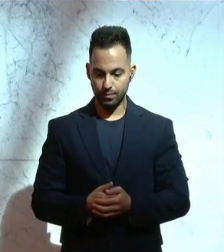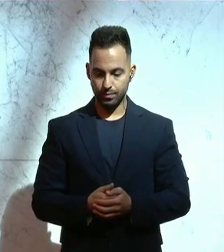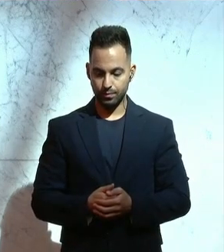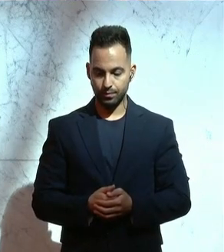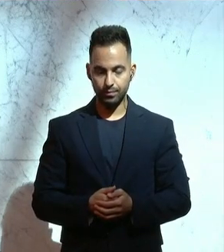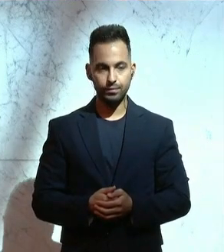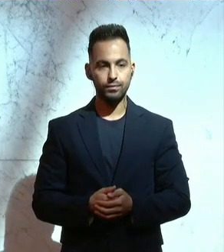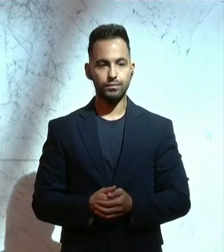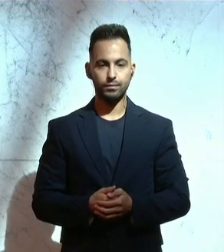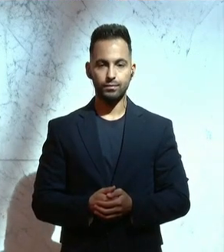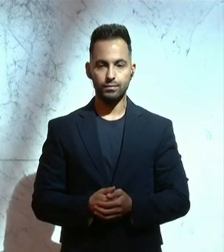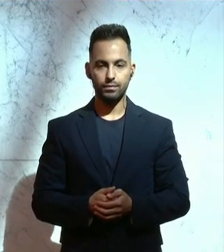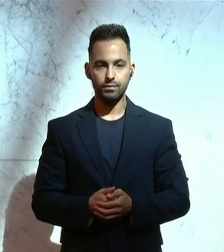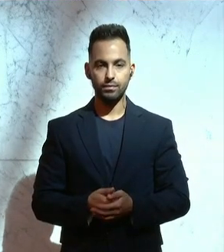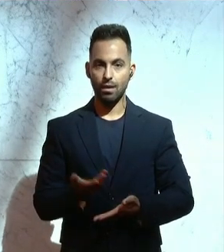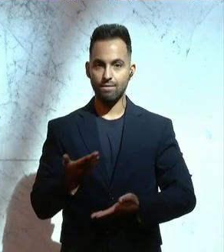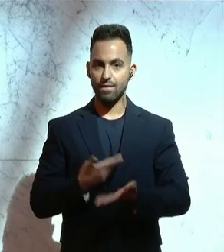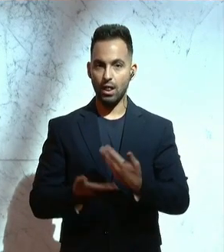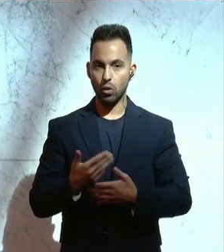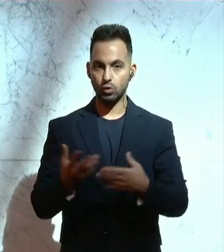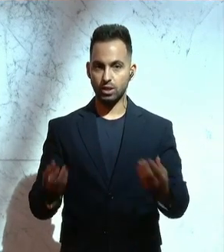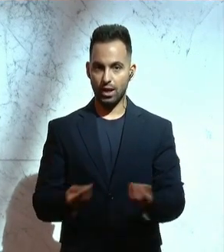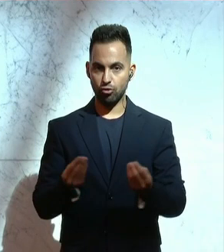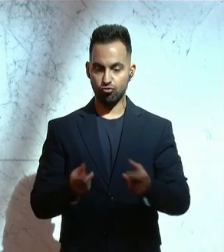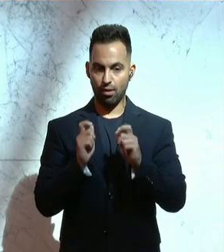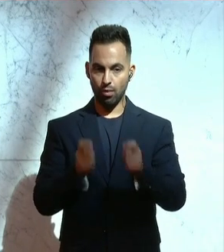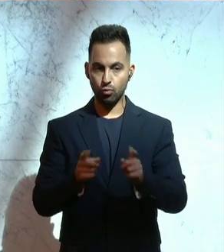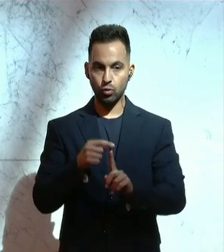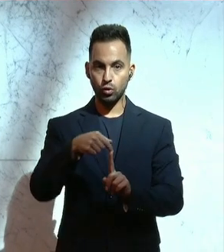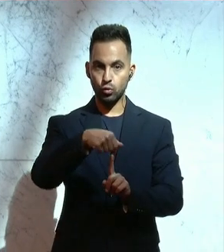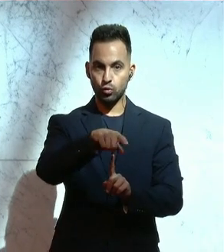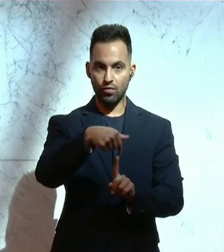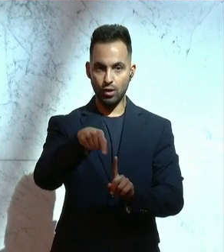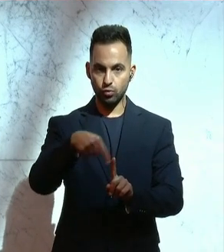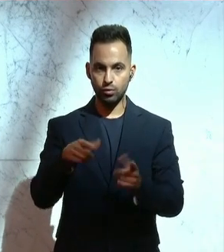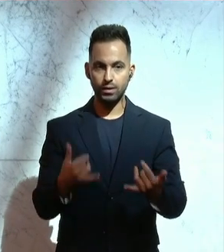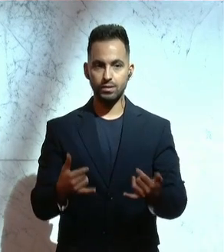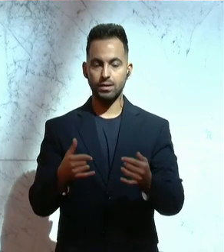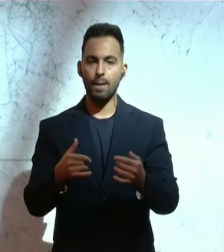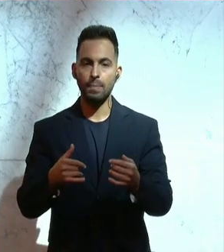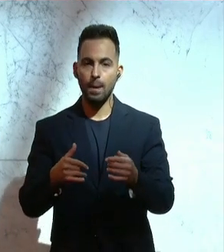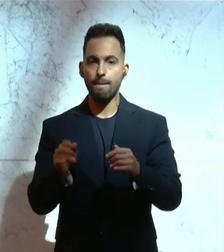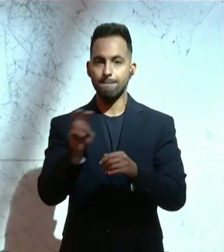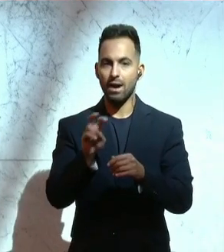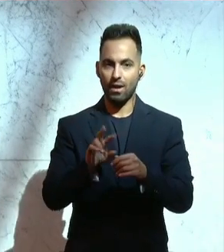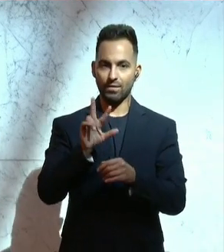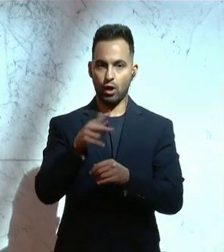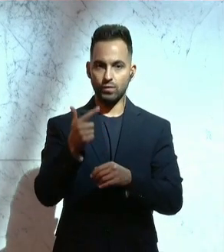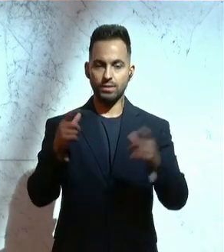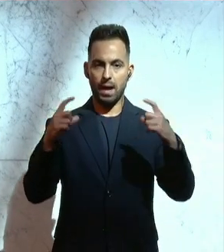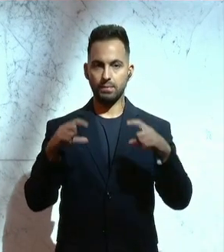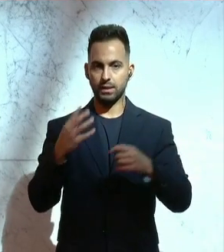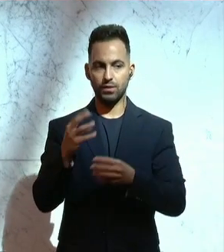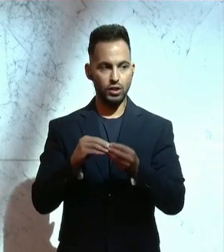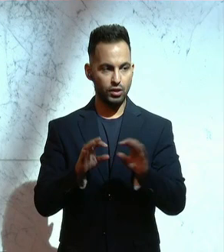Hinsichtlich der eingelangten Verhandlungsgegenstände und deren Zuweisungen verweise ich gemäß § 23 Absatz 4